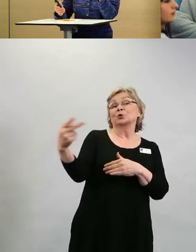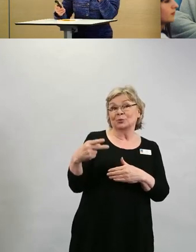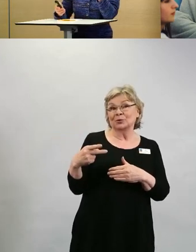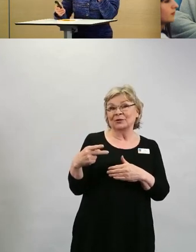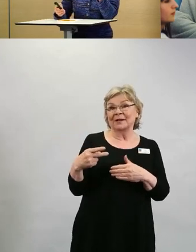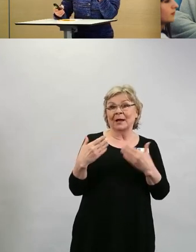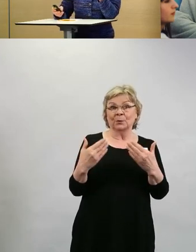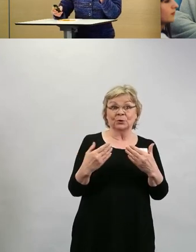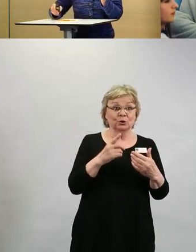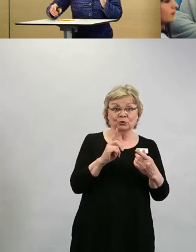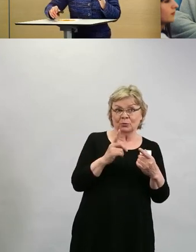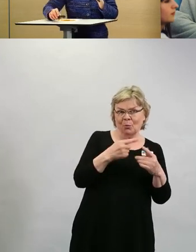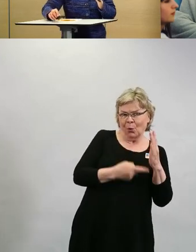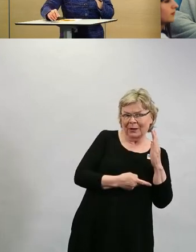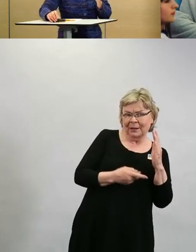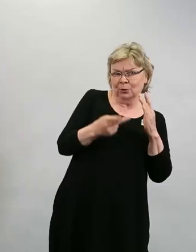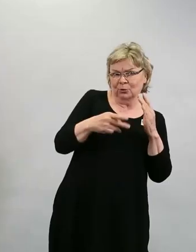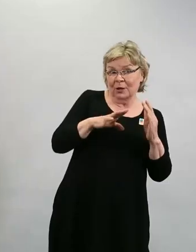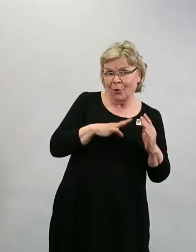löytynyt vastauksia.